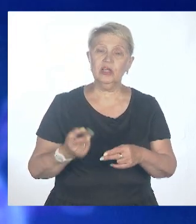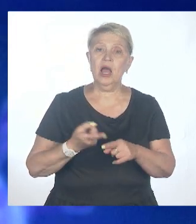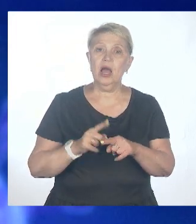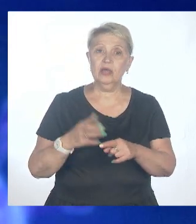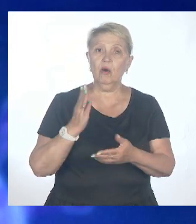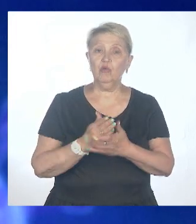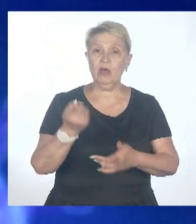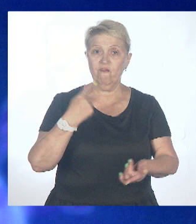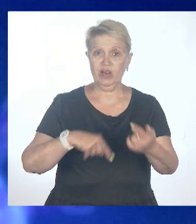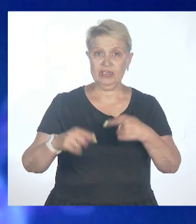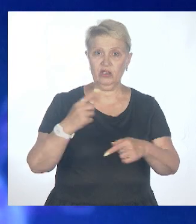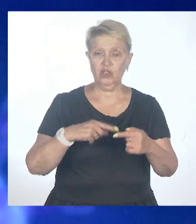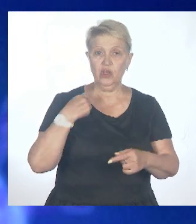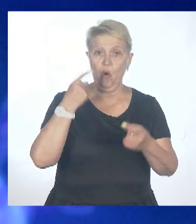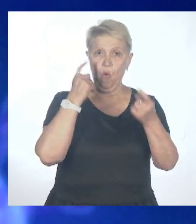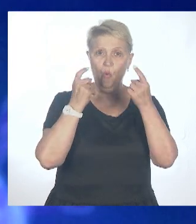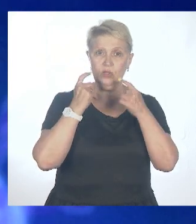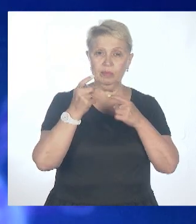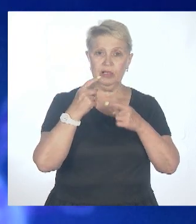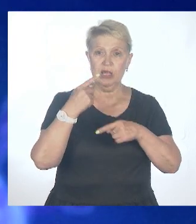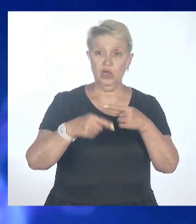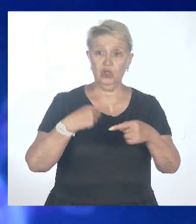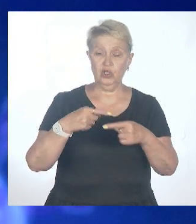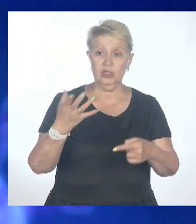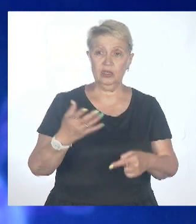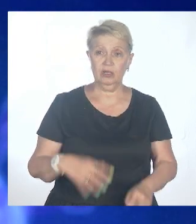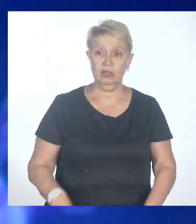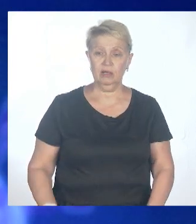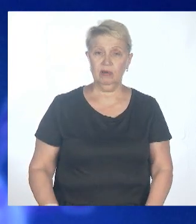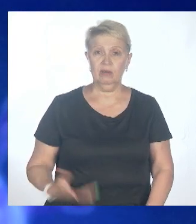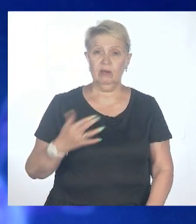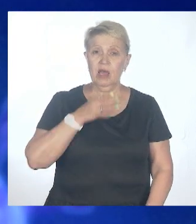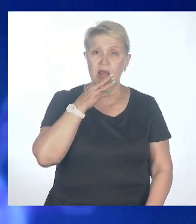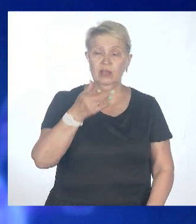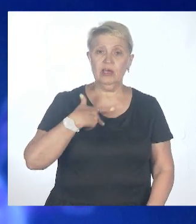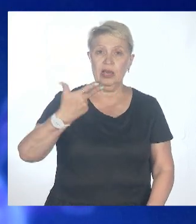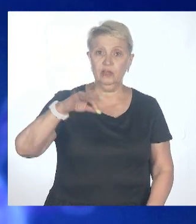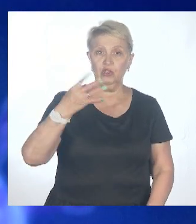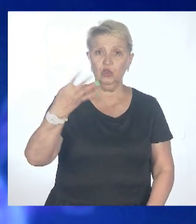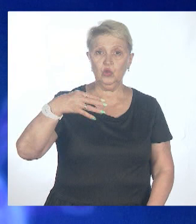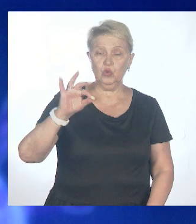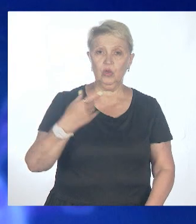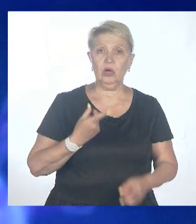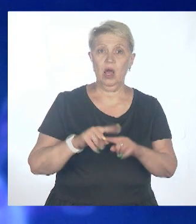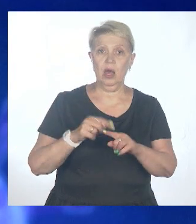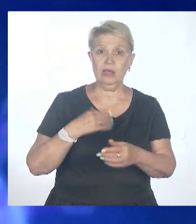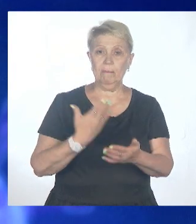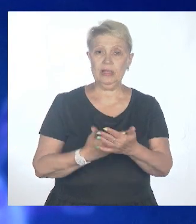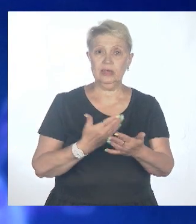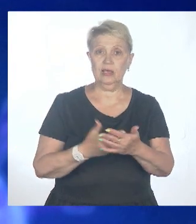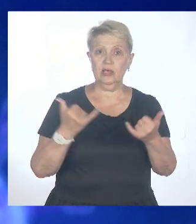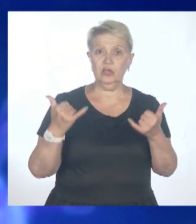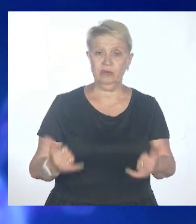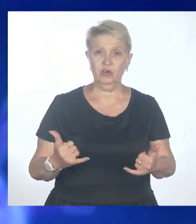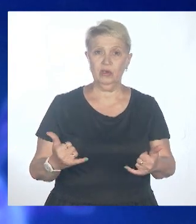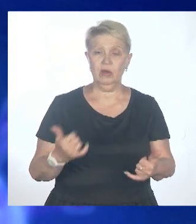возвращением этой самой ОСПы через, там, скажем, лет 30-40. И вот это предсказание на сегодня, о нем